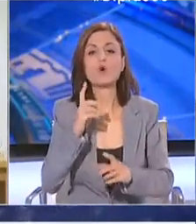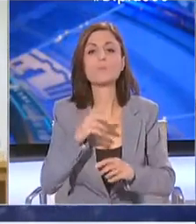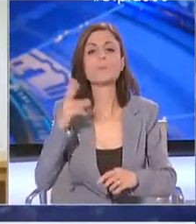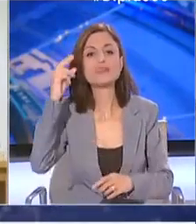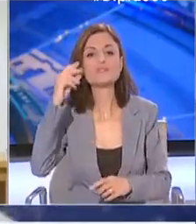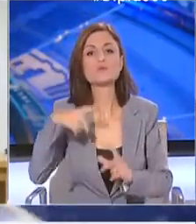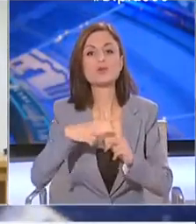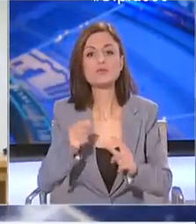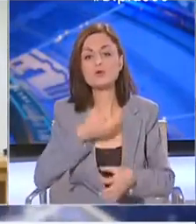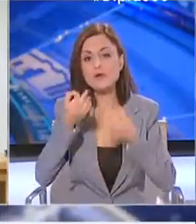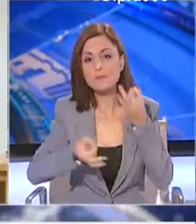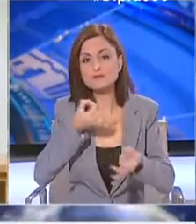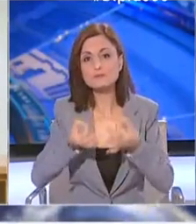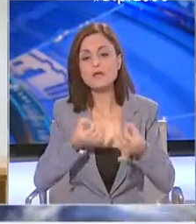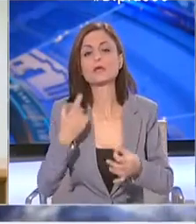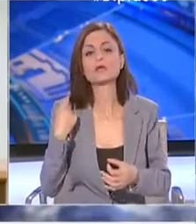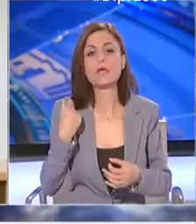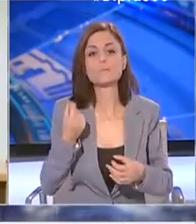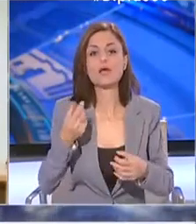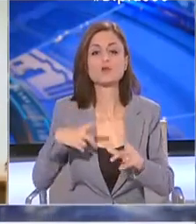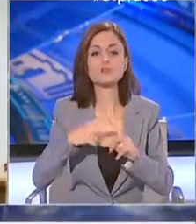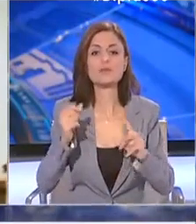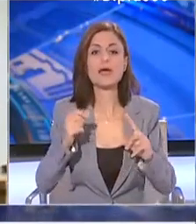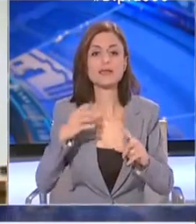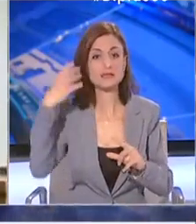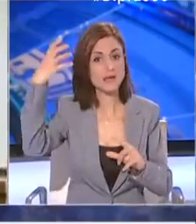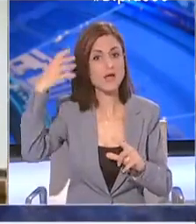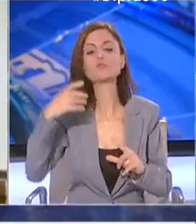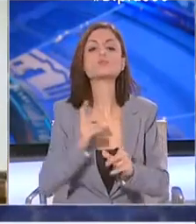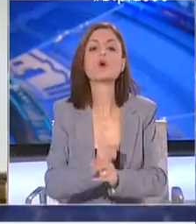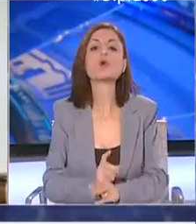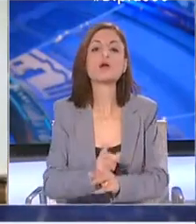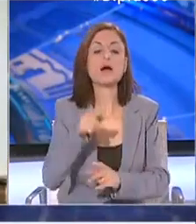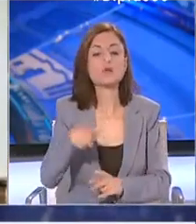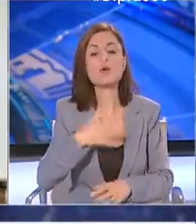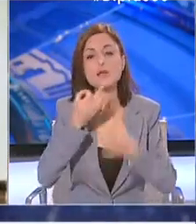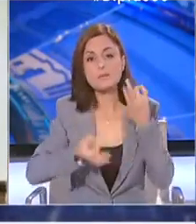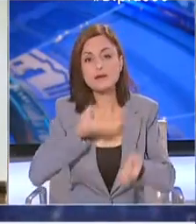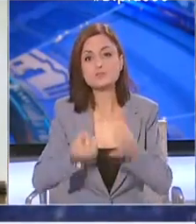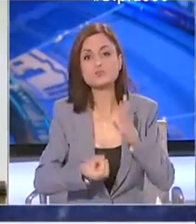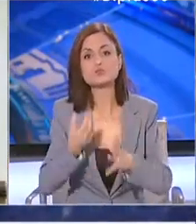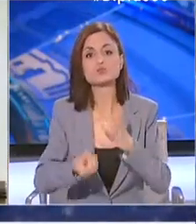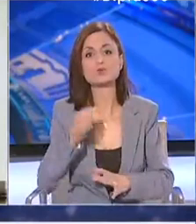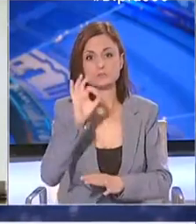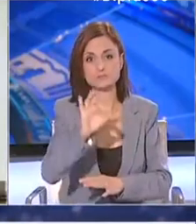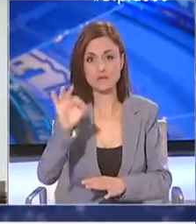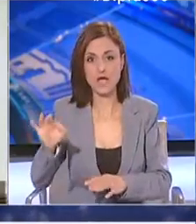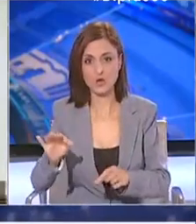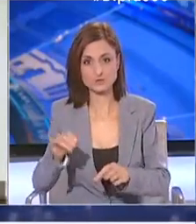Πανεπιστημίου Κύπρου και Τακτικό Μέλος της Κυπριακής Ακαδημίας Επιστημών, Γραμμάτων και Τεχνών για τα σημερινά νέα περιστατικά.